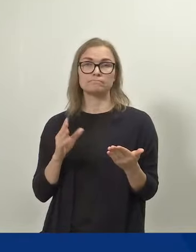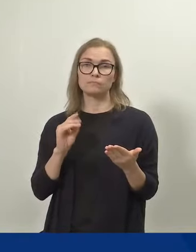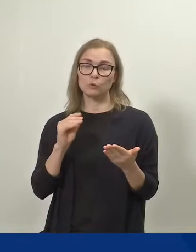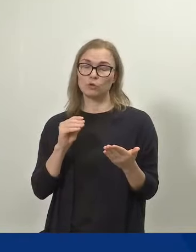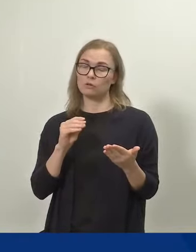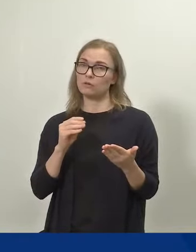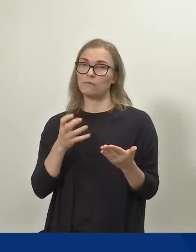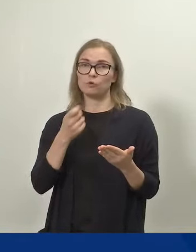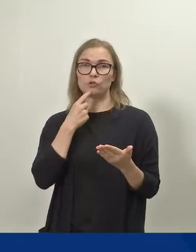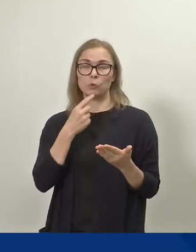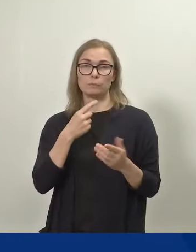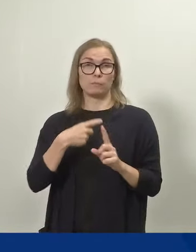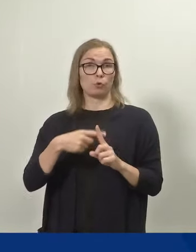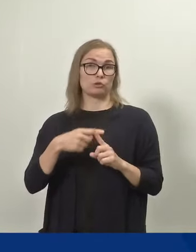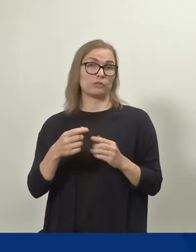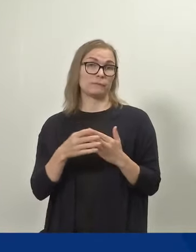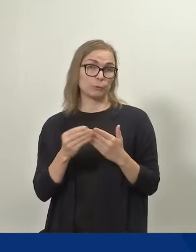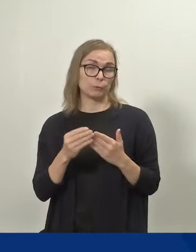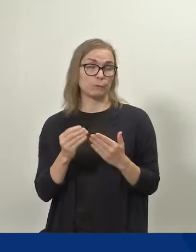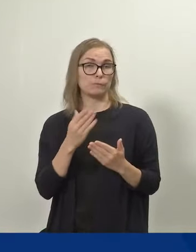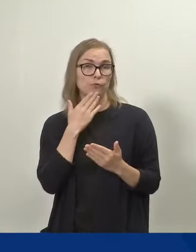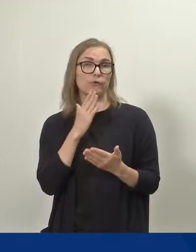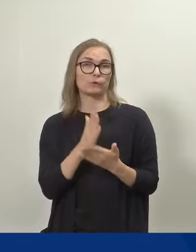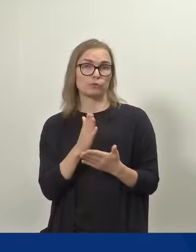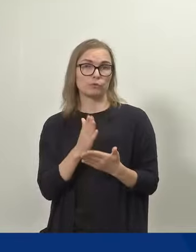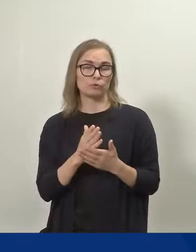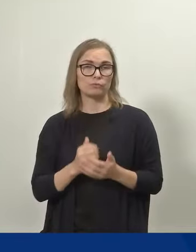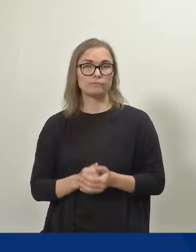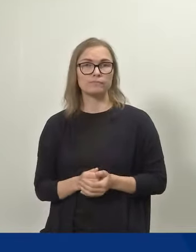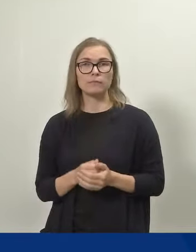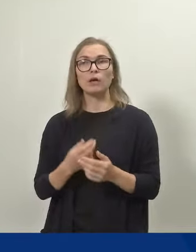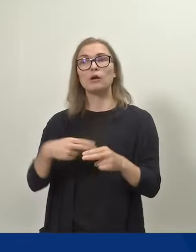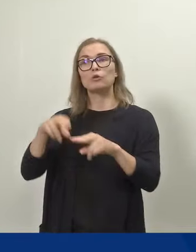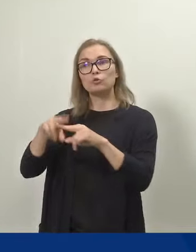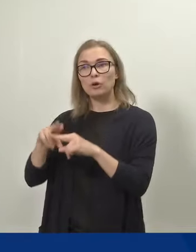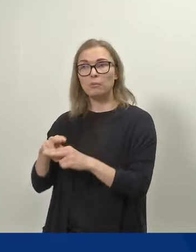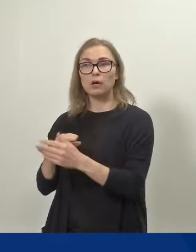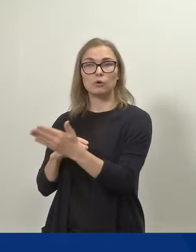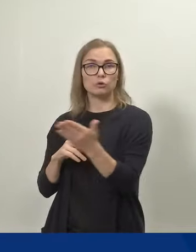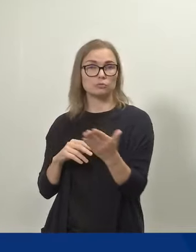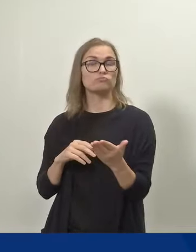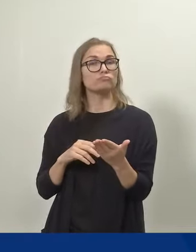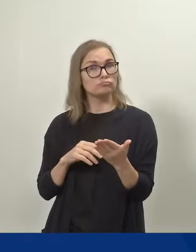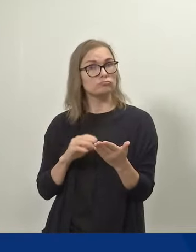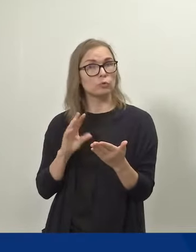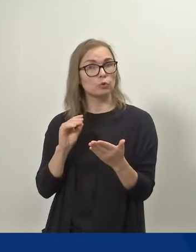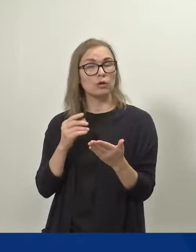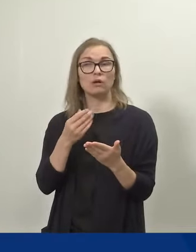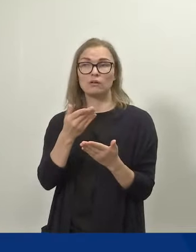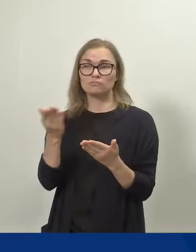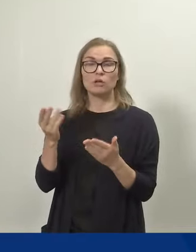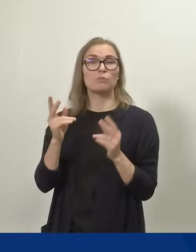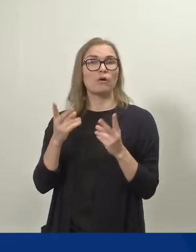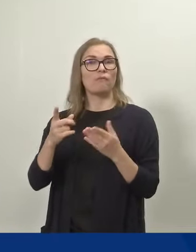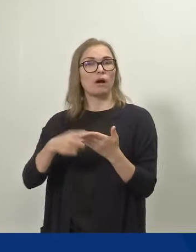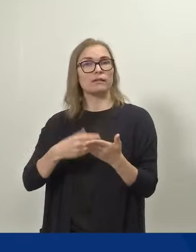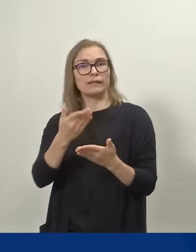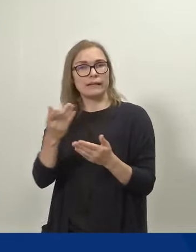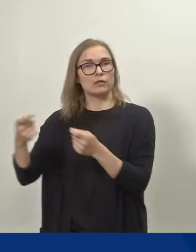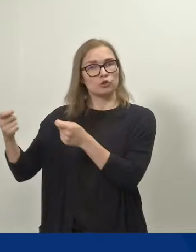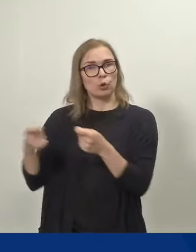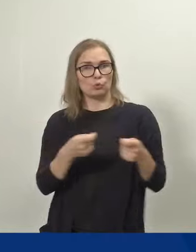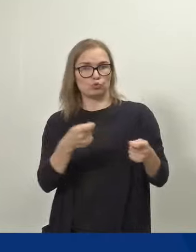tervetullutta. Se tietysti siellä työpaikoilla aiheuttaa myös sitä, että tarvitaan joustavia ratkaisuja sitten